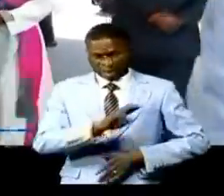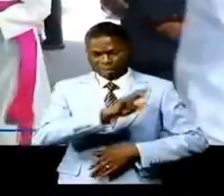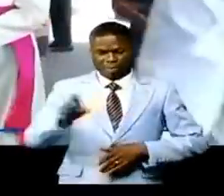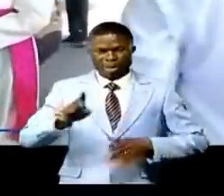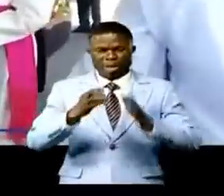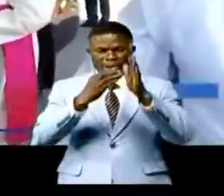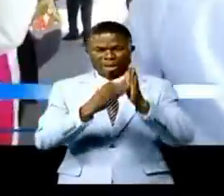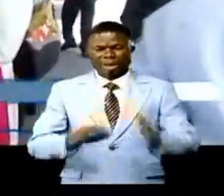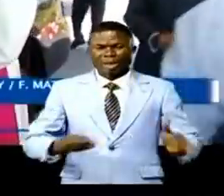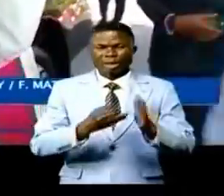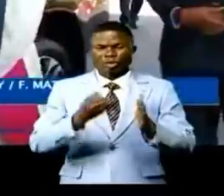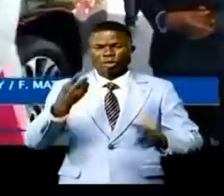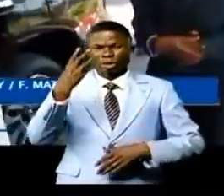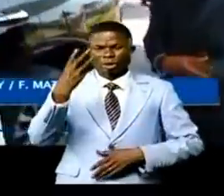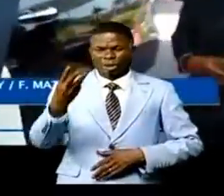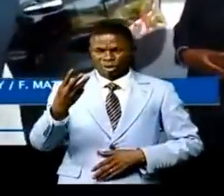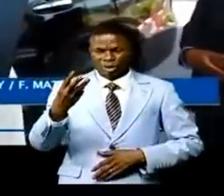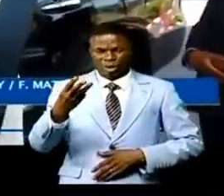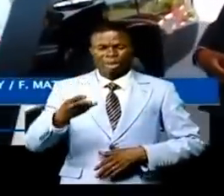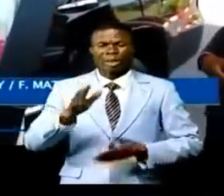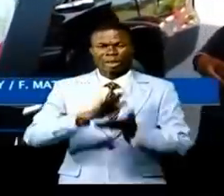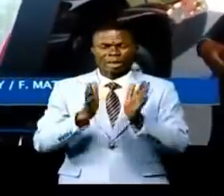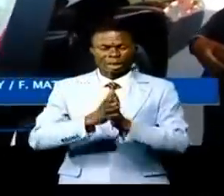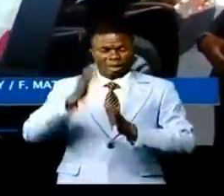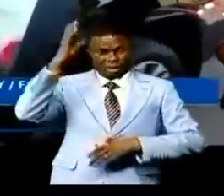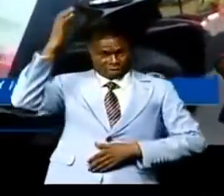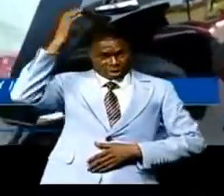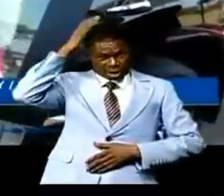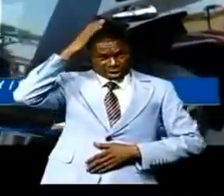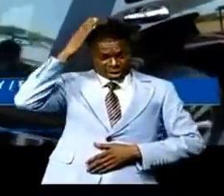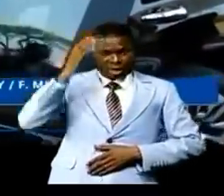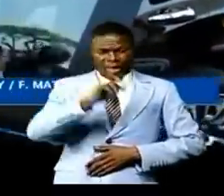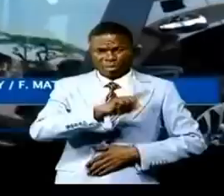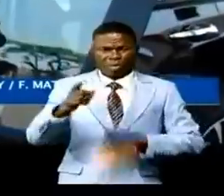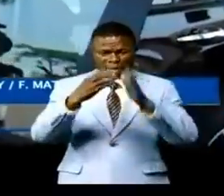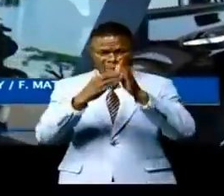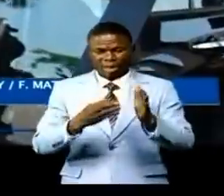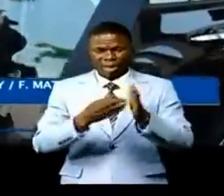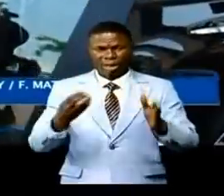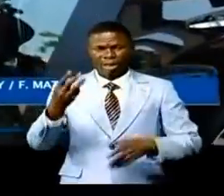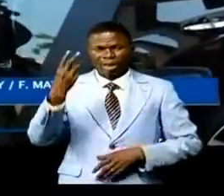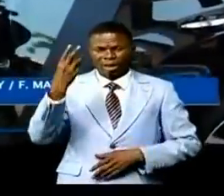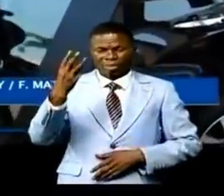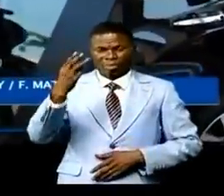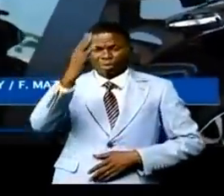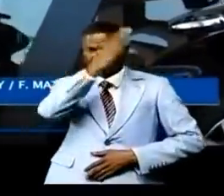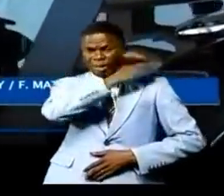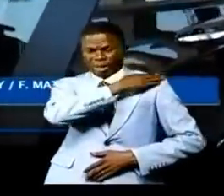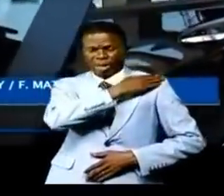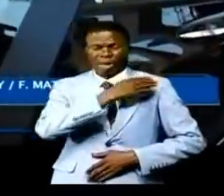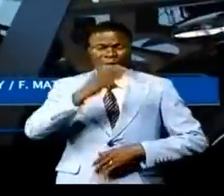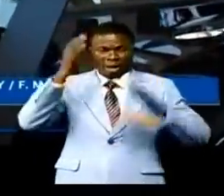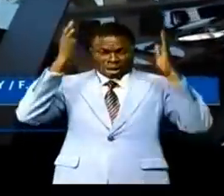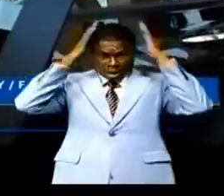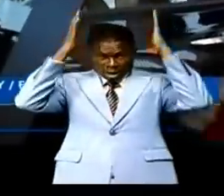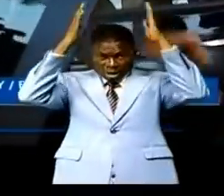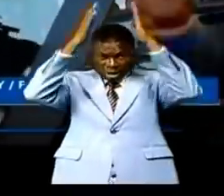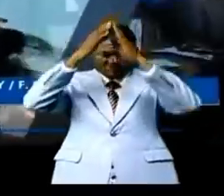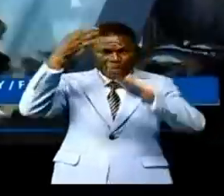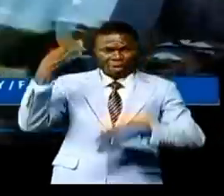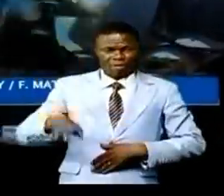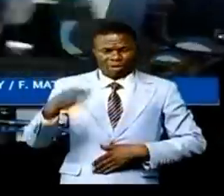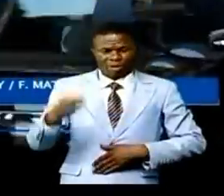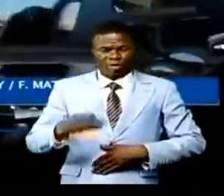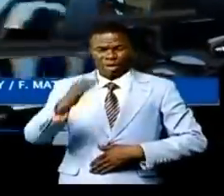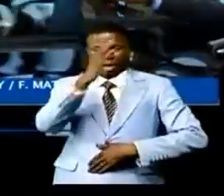ordonné prêtre depuis 1993, Mgr Donacien Cholet a été élevé par le pape François au rang de Chaplin